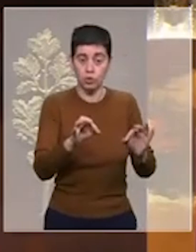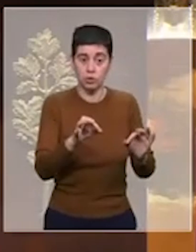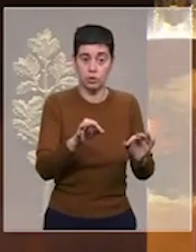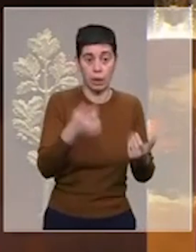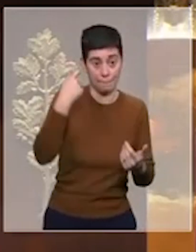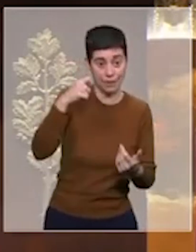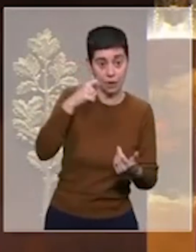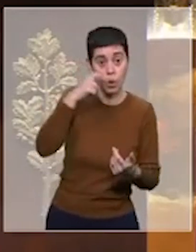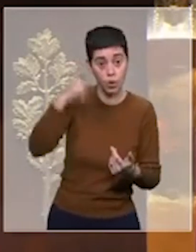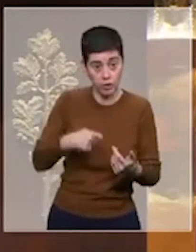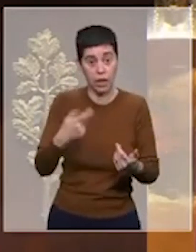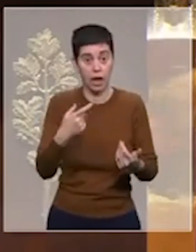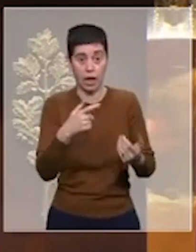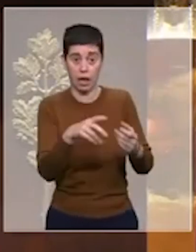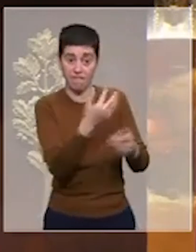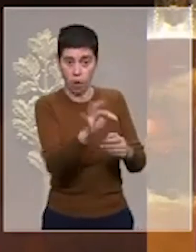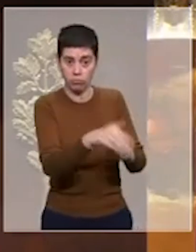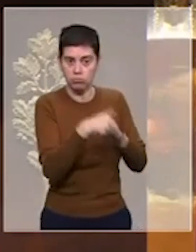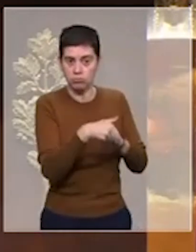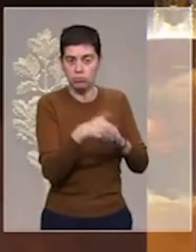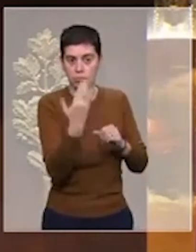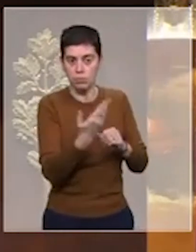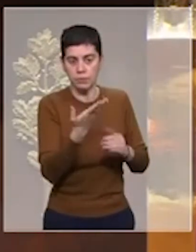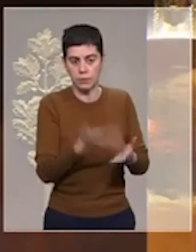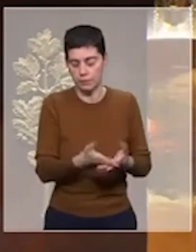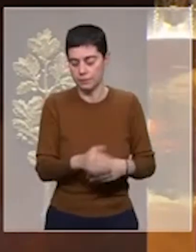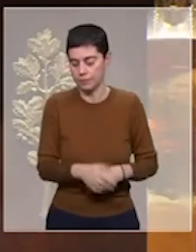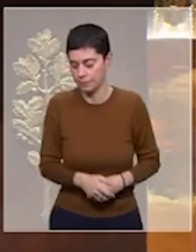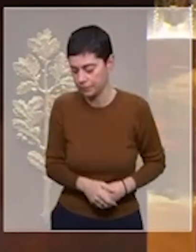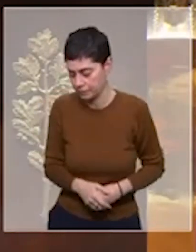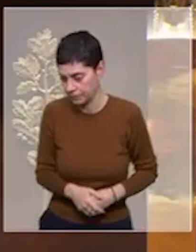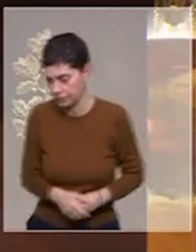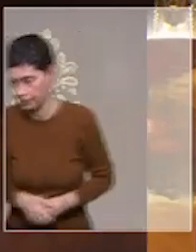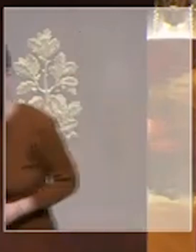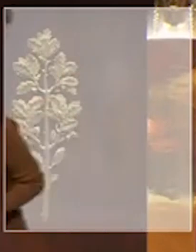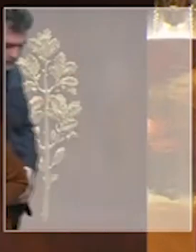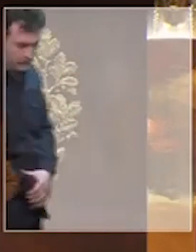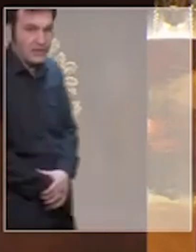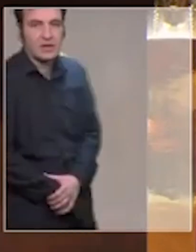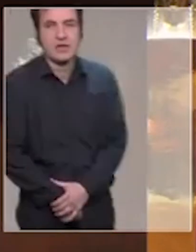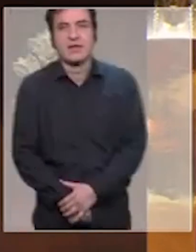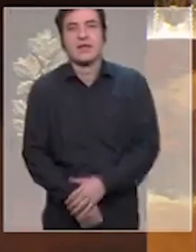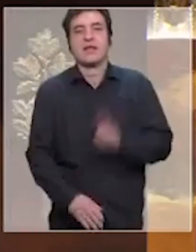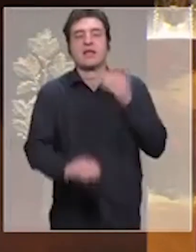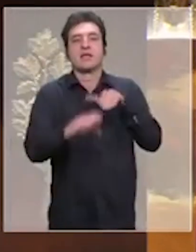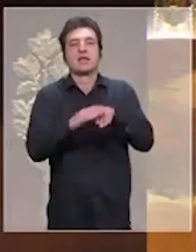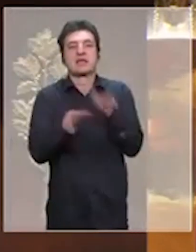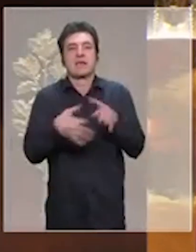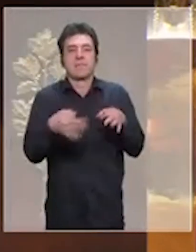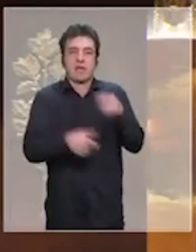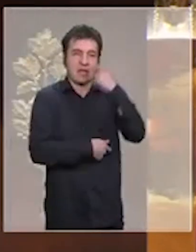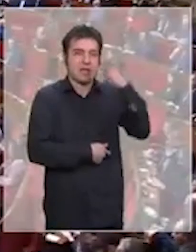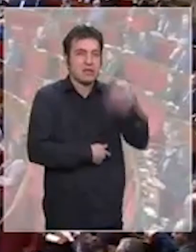ukrainien de la part de la France. En Ukraine, tout le monde a parfaitement entendu les paroles de